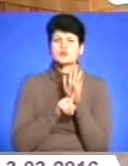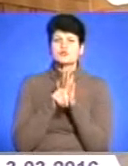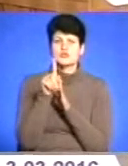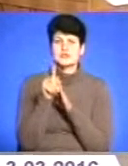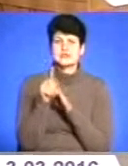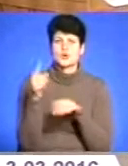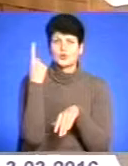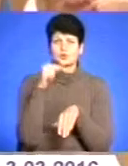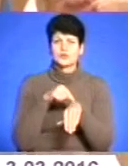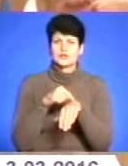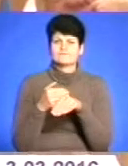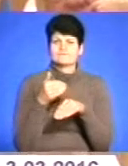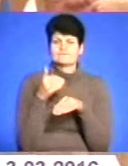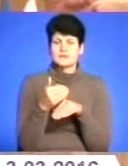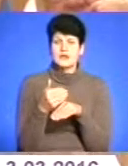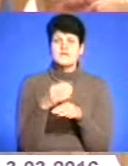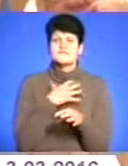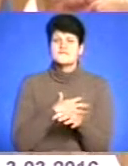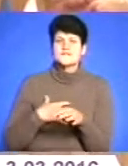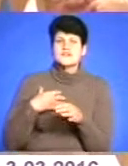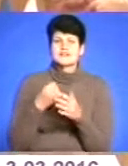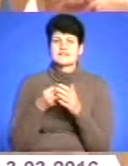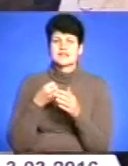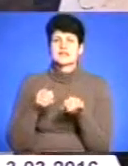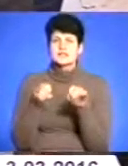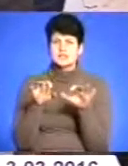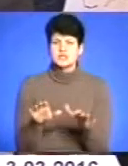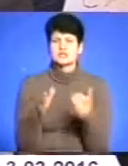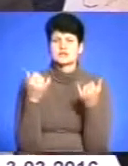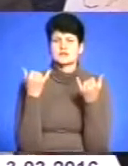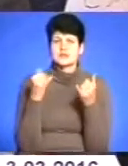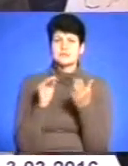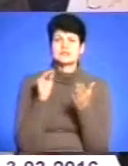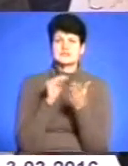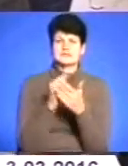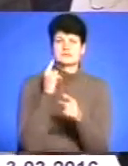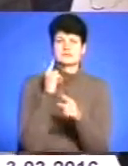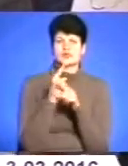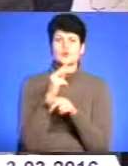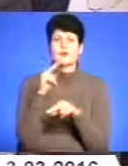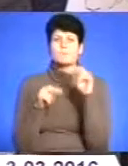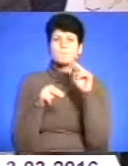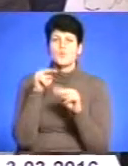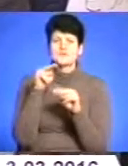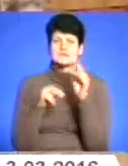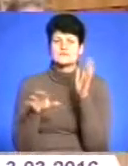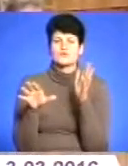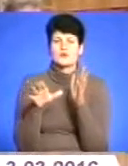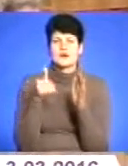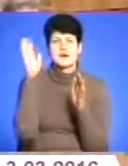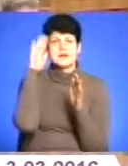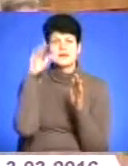годинним запізненням. Найважливіше рішення сесійного дня – встановлення мораторію на будівництво гідроелектростанції.